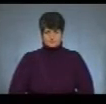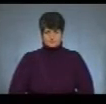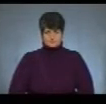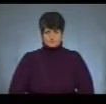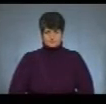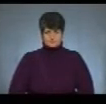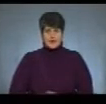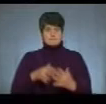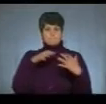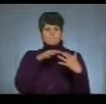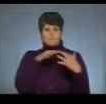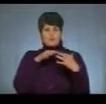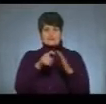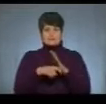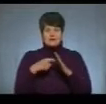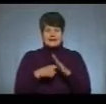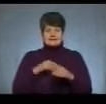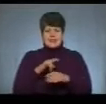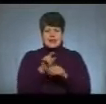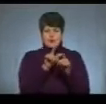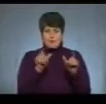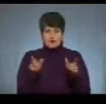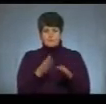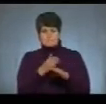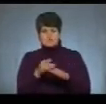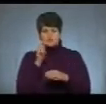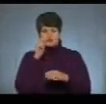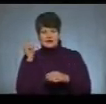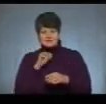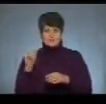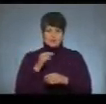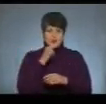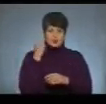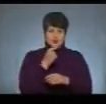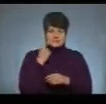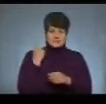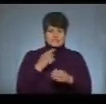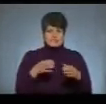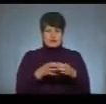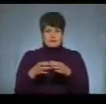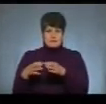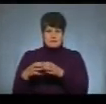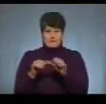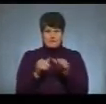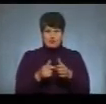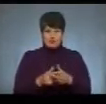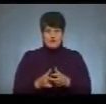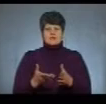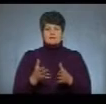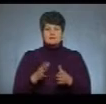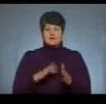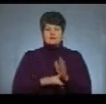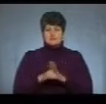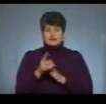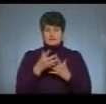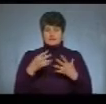Бої за Донецький аеропорт між українськими військовиками і проросійськими, банду формуваннями і російськими військами розпочались навесні